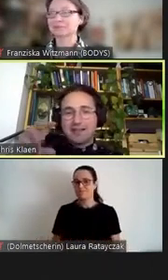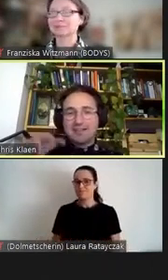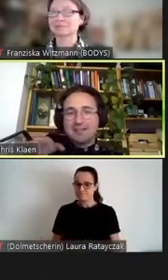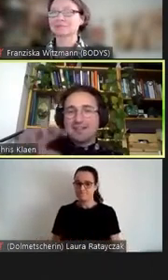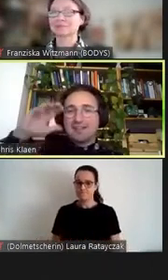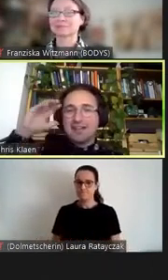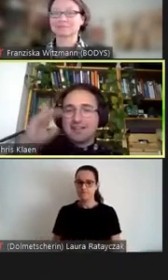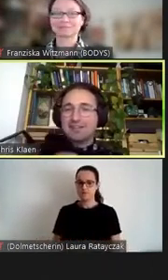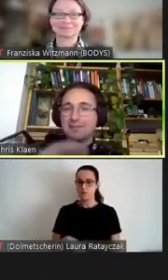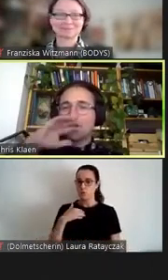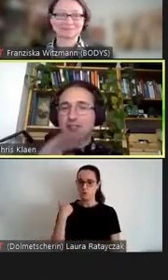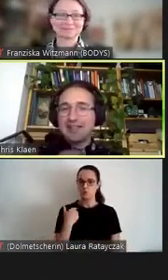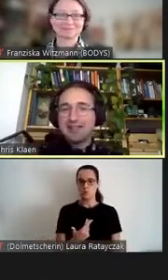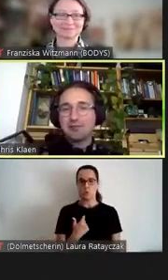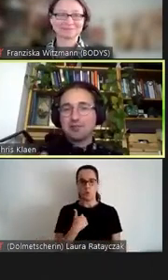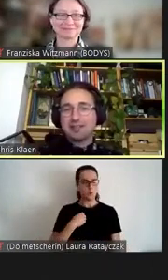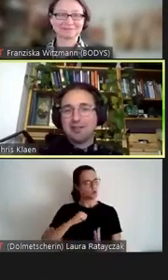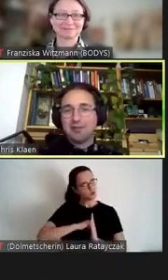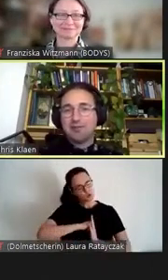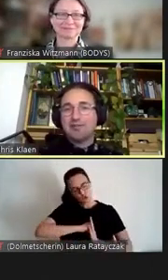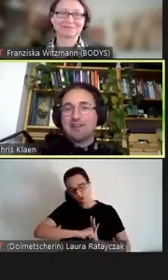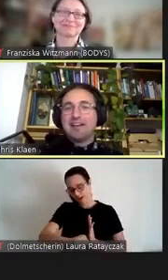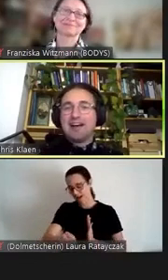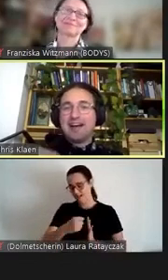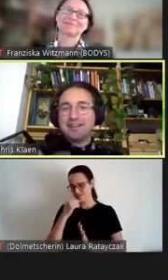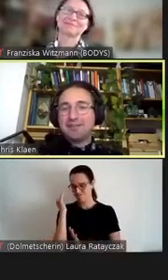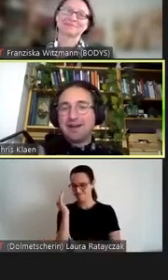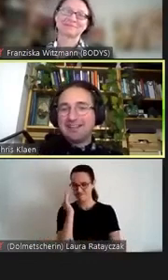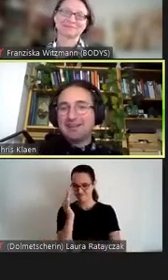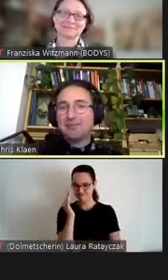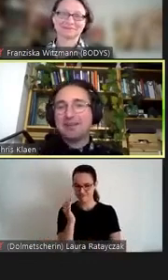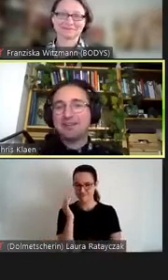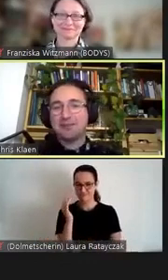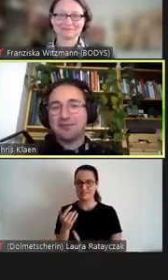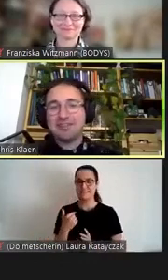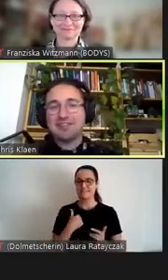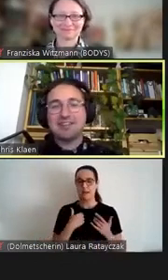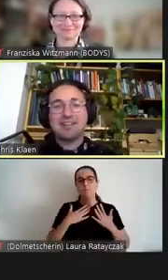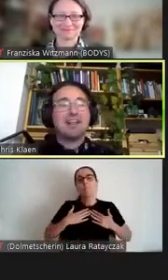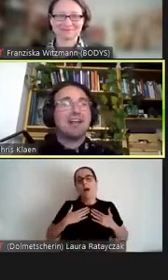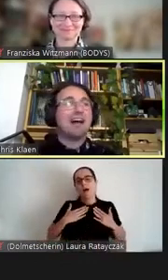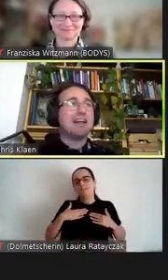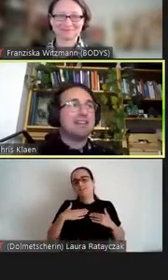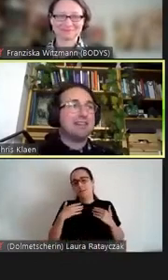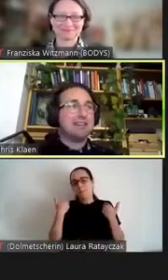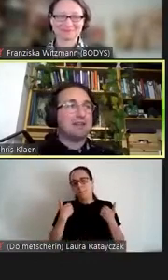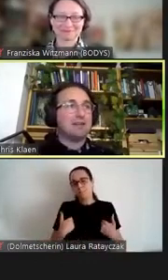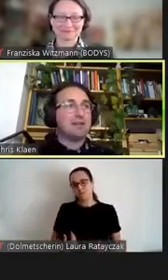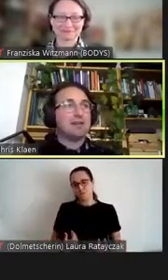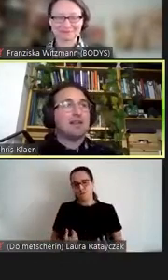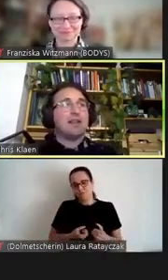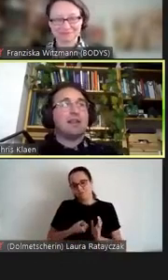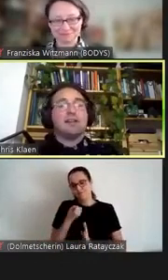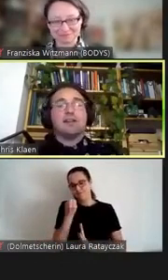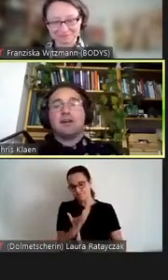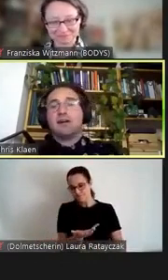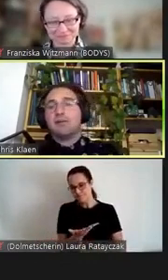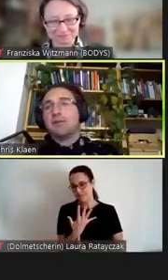das war jetzt ganz im Schnelldurchlauf einige meiner persönlichen Anliegen.